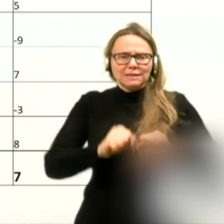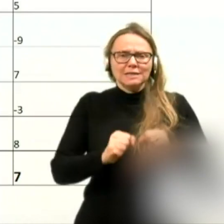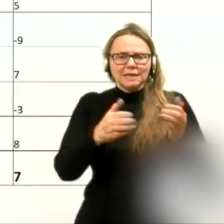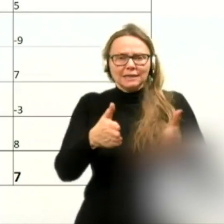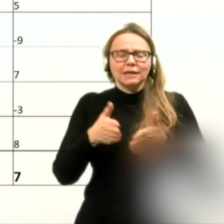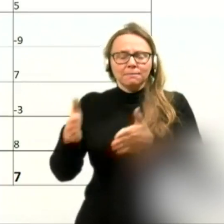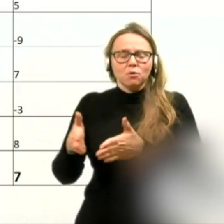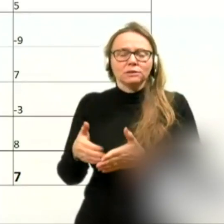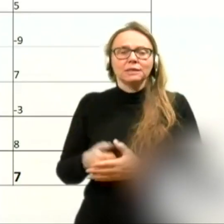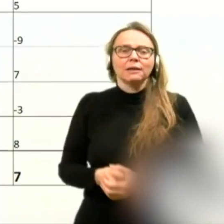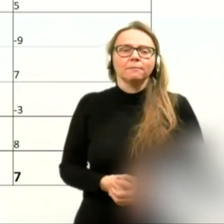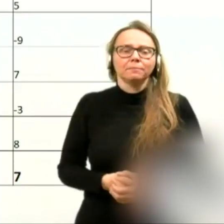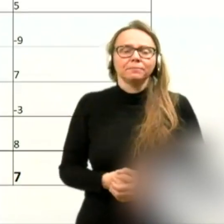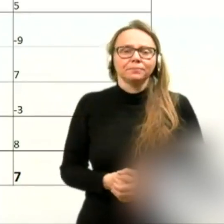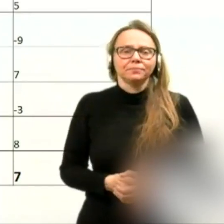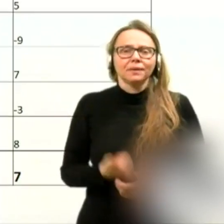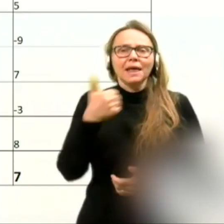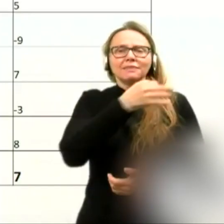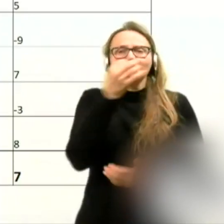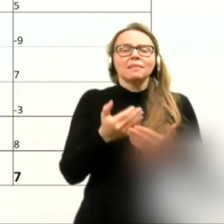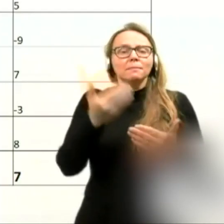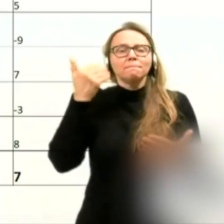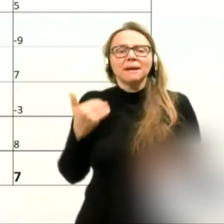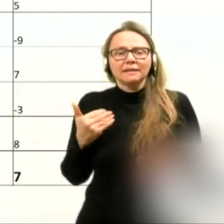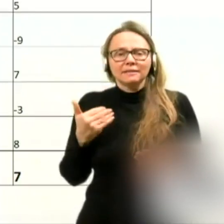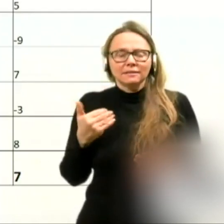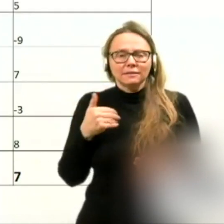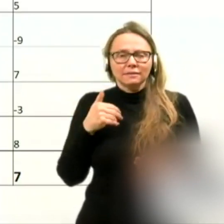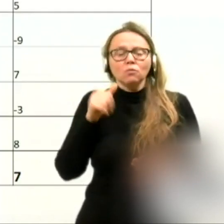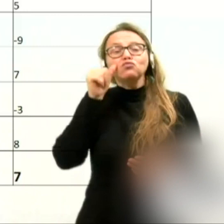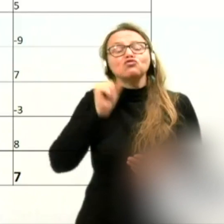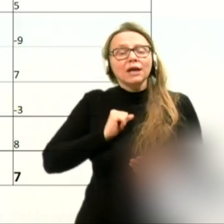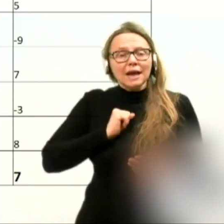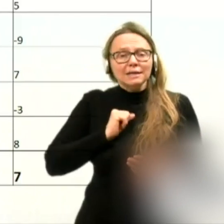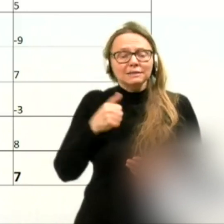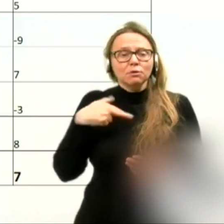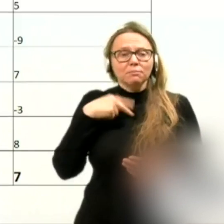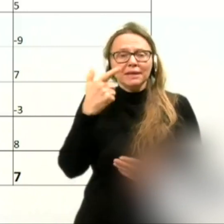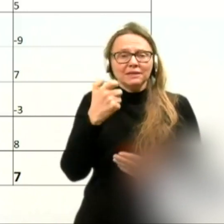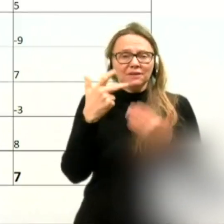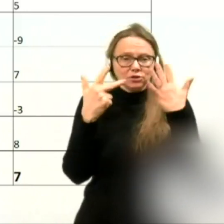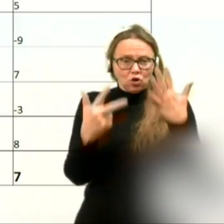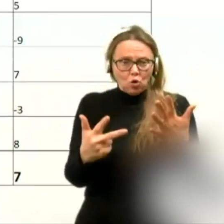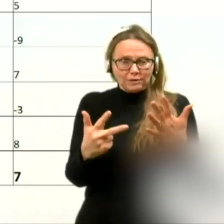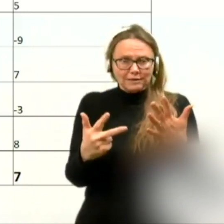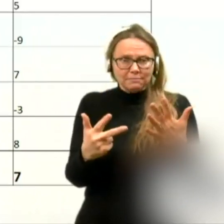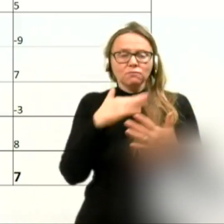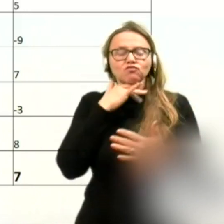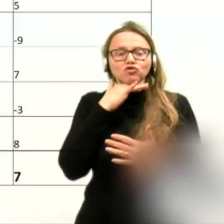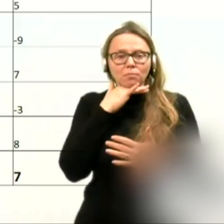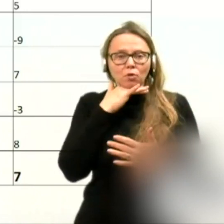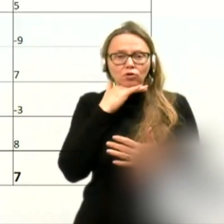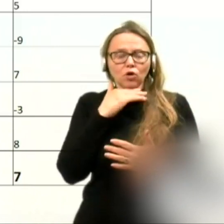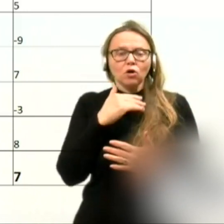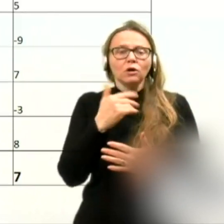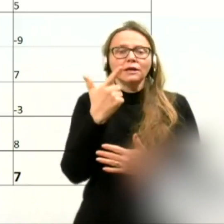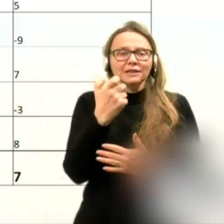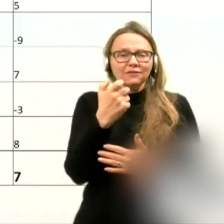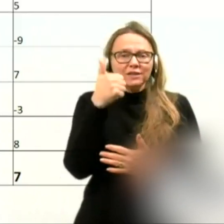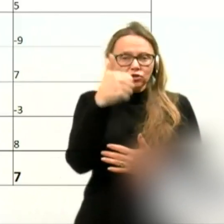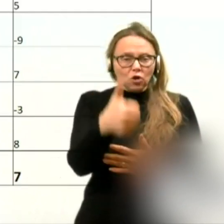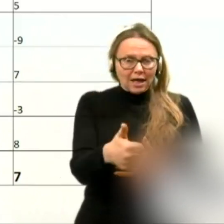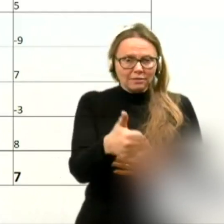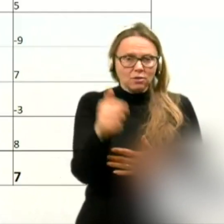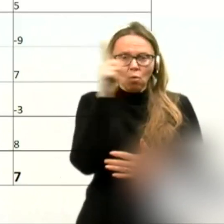postelj, dan predtem, oziroma včeraj smo imeli 208, v soboto smo imeli 201,